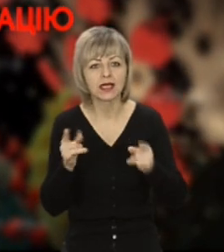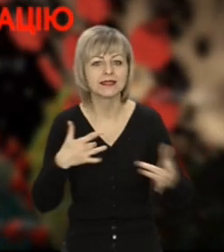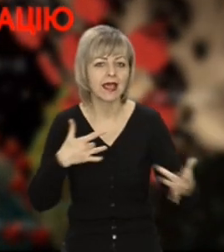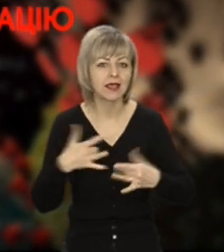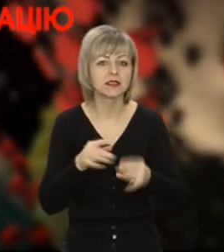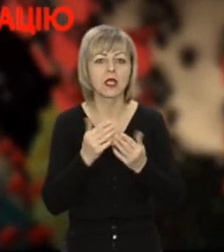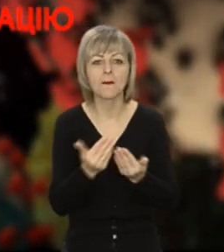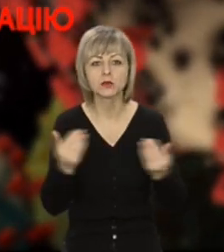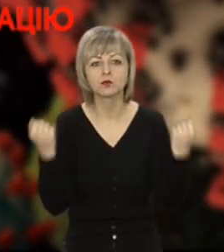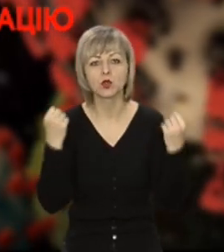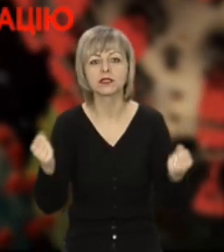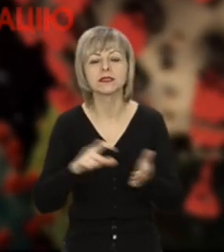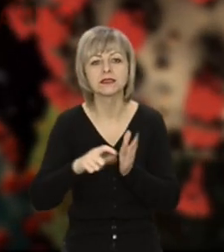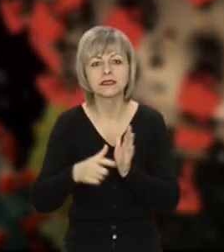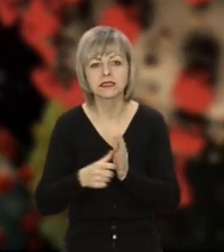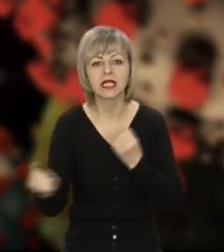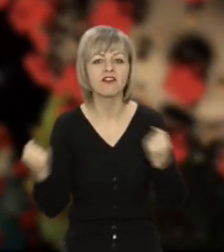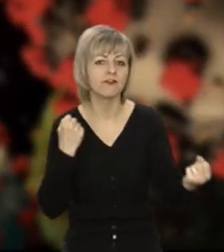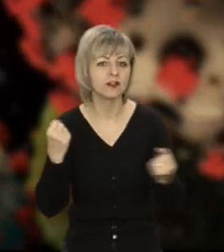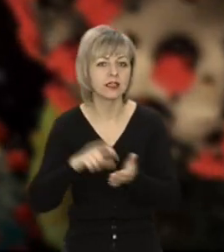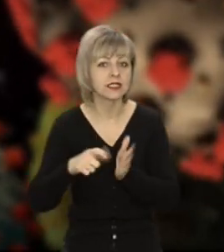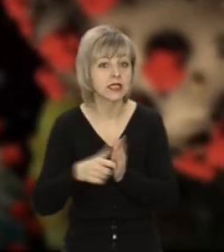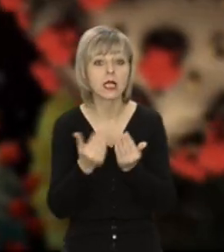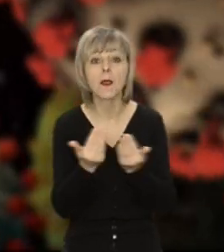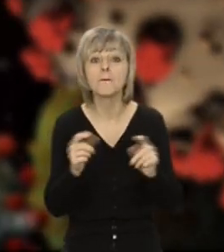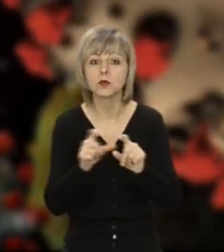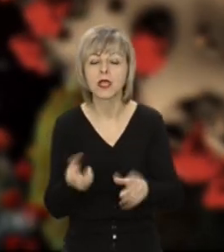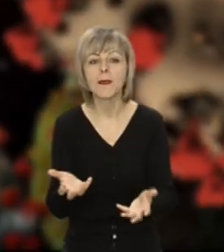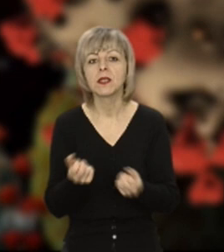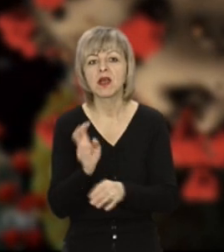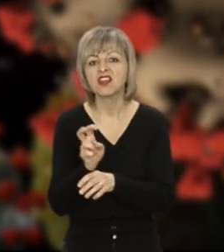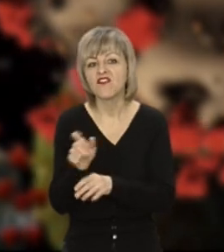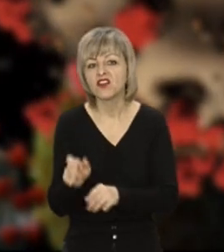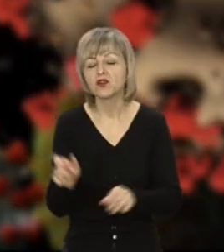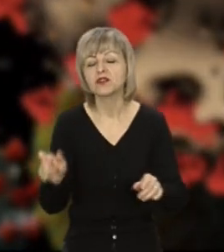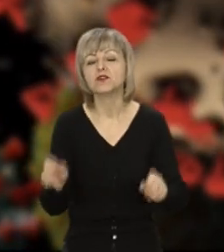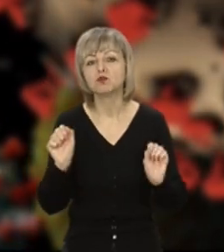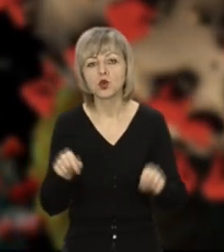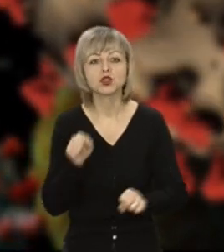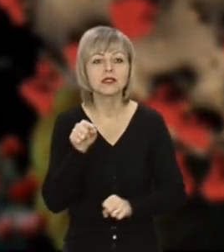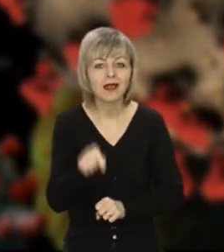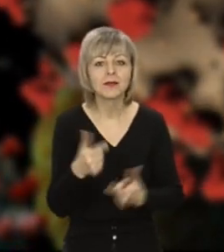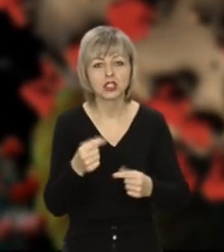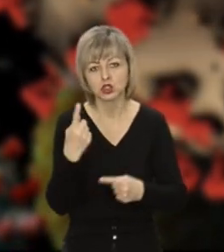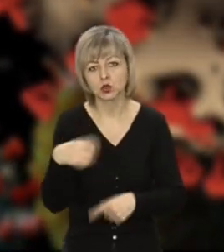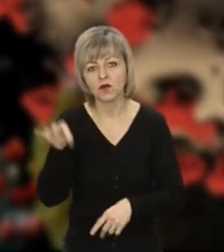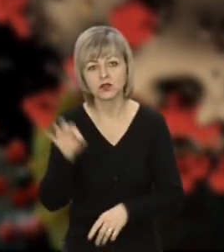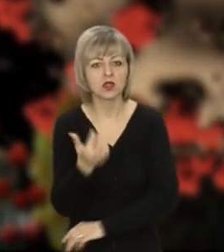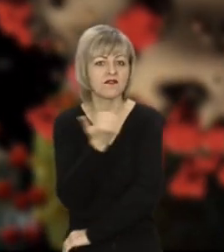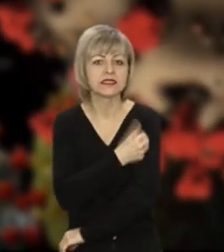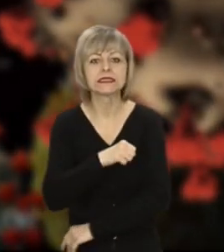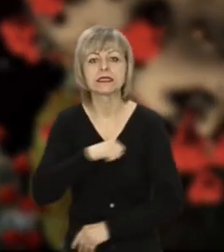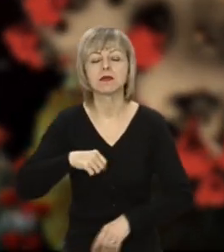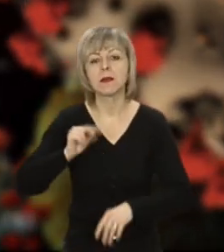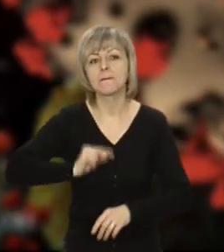театри, музеї, спортзали, басейни, фітнес-зали. Приймати відвідувачів можуть тільки ті заклади, де на 100% вакциновані